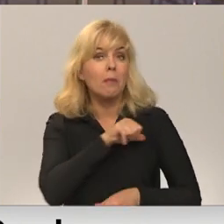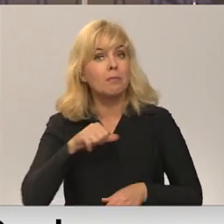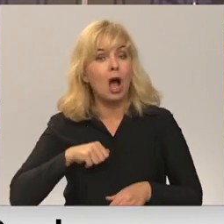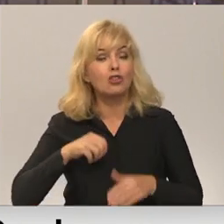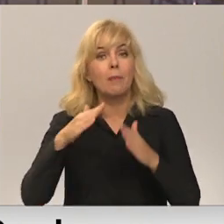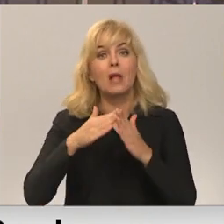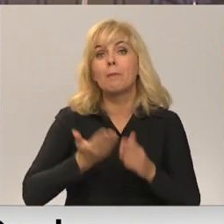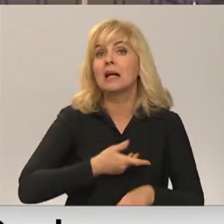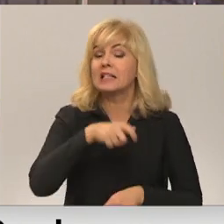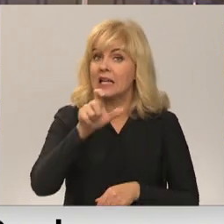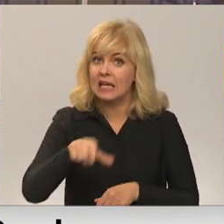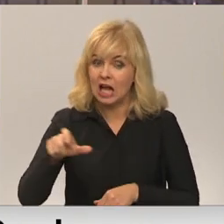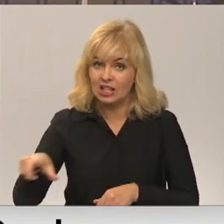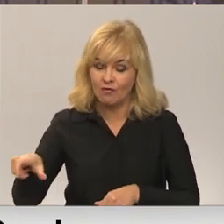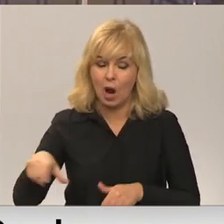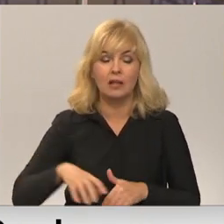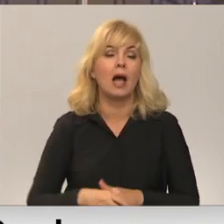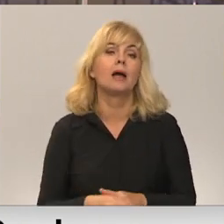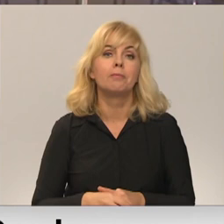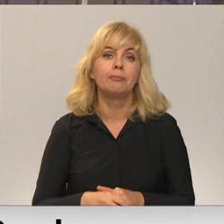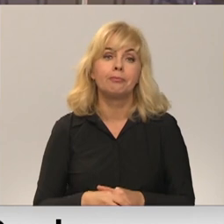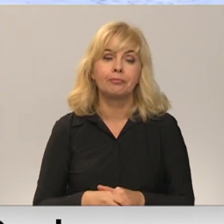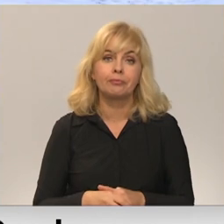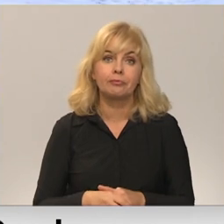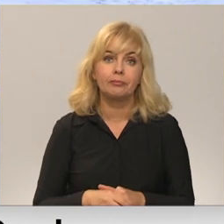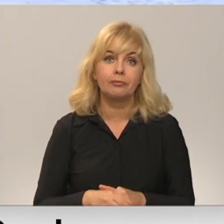īpatniem iemītniekiem. Vairāk Vitas Anstrata Sižitā.